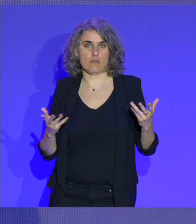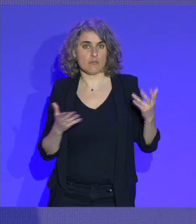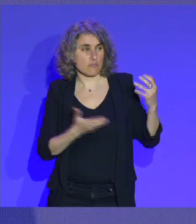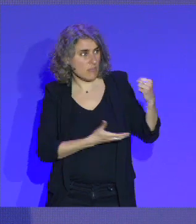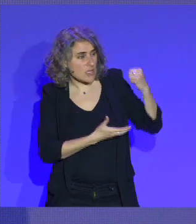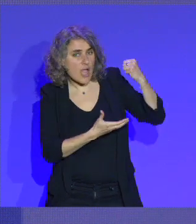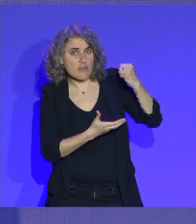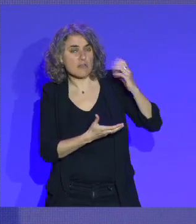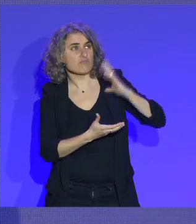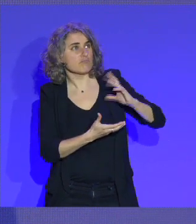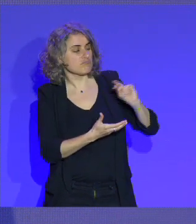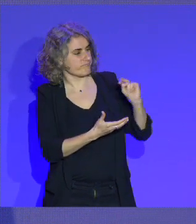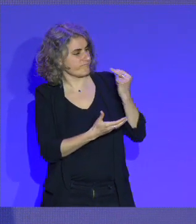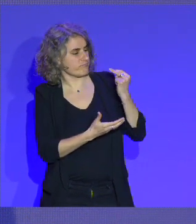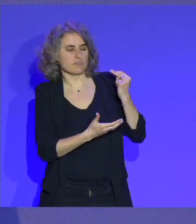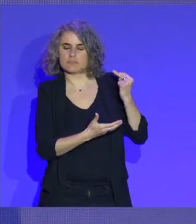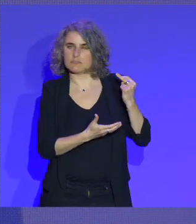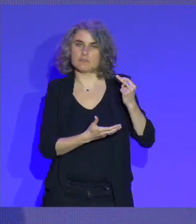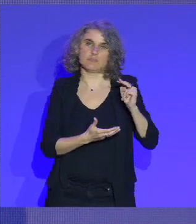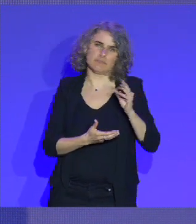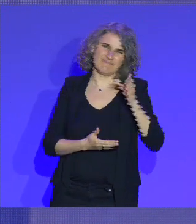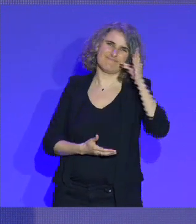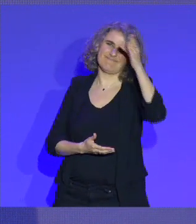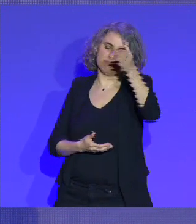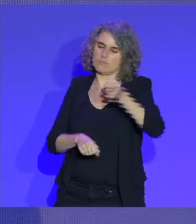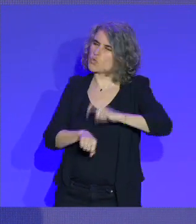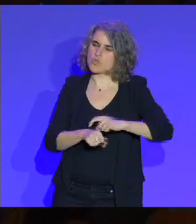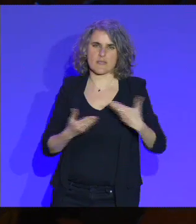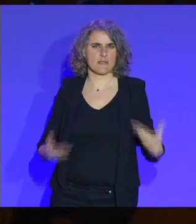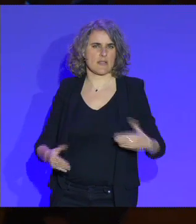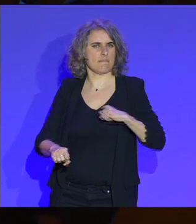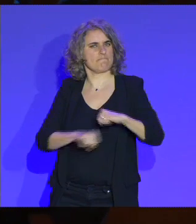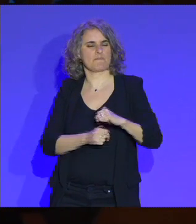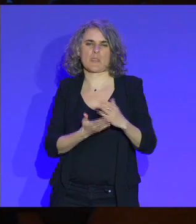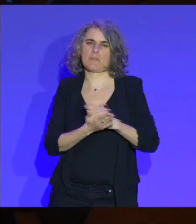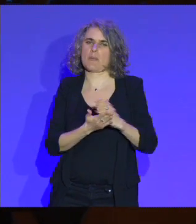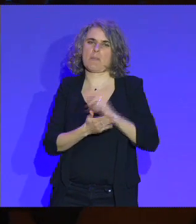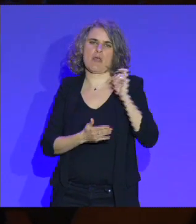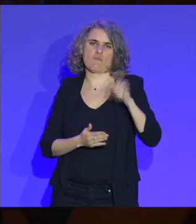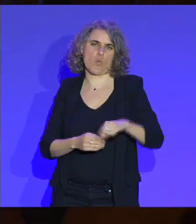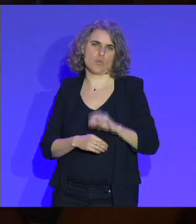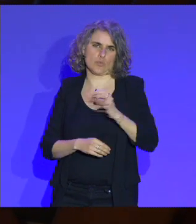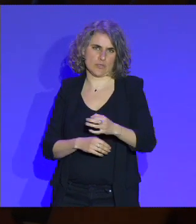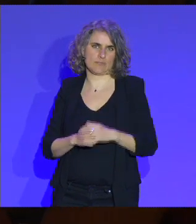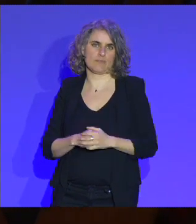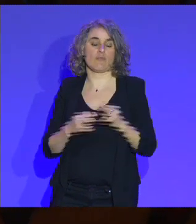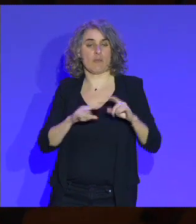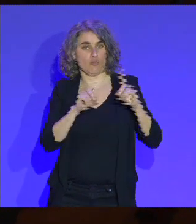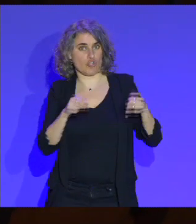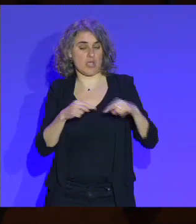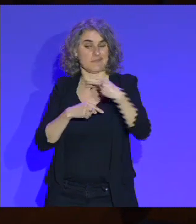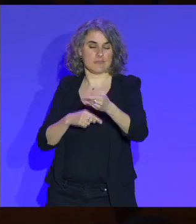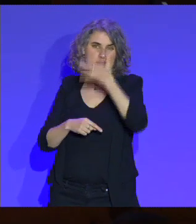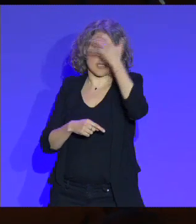héritage, mais nous devons commencer dès l'été, je l'ai dit, pour le correctif budgétaire,